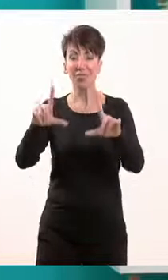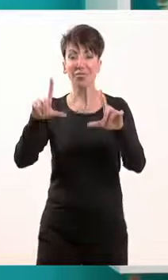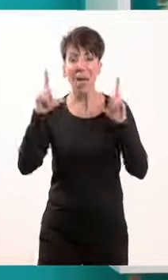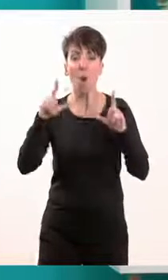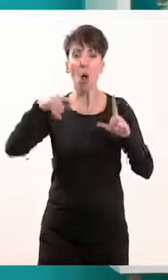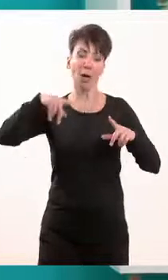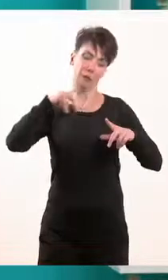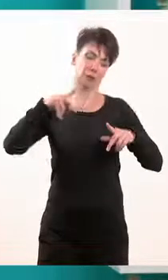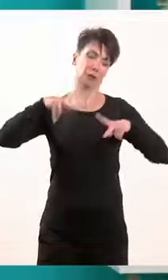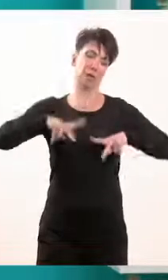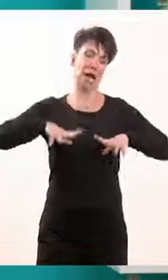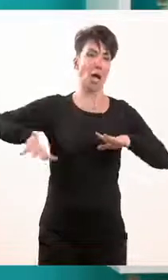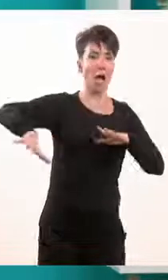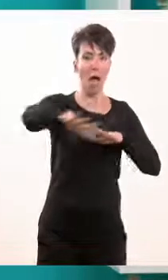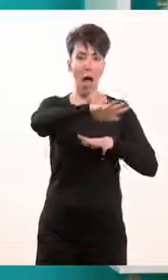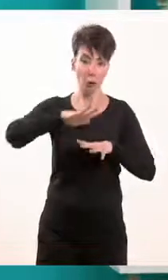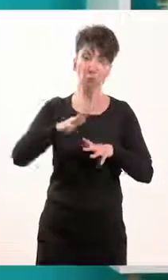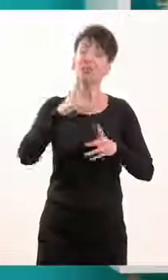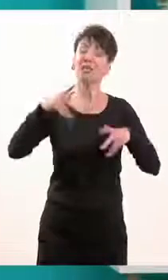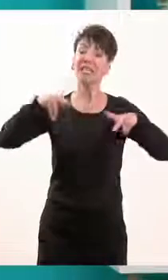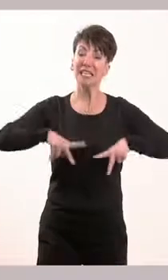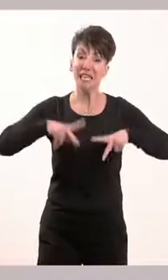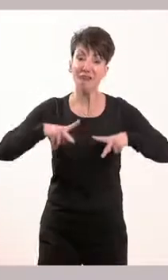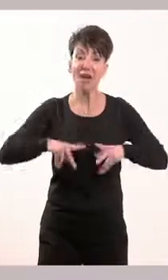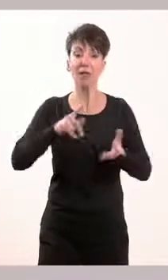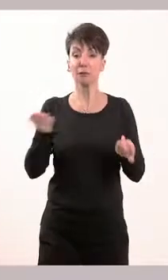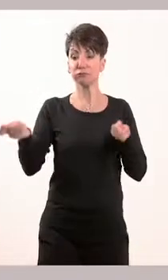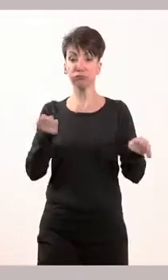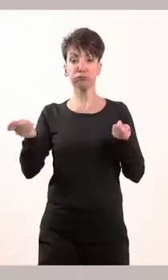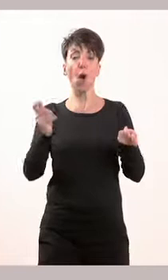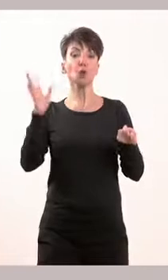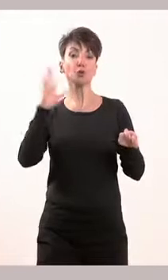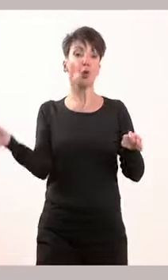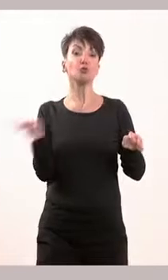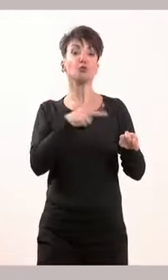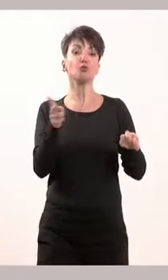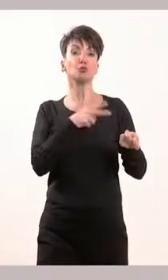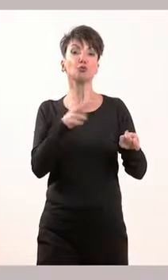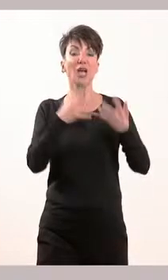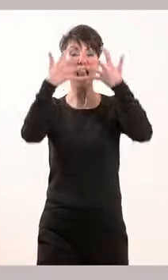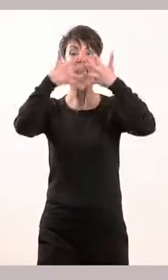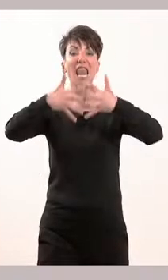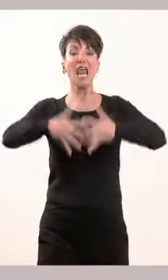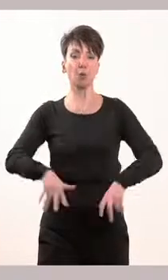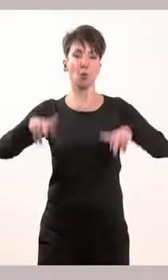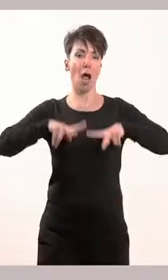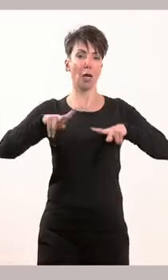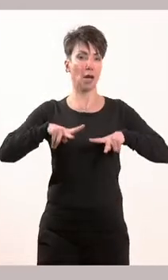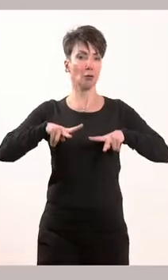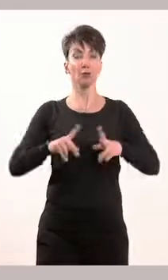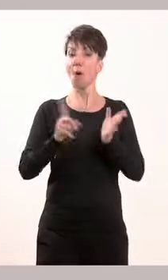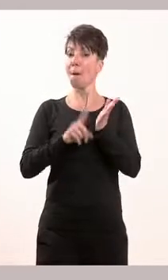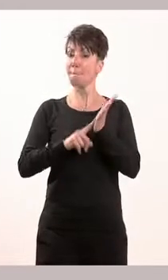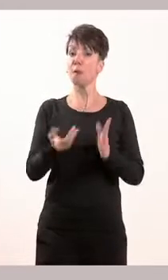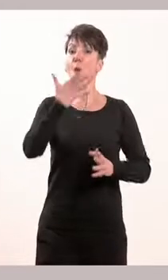πρέπει να φροντίζει για την ομαλή λειτουργία του κράτους. Για το πώς το κράτος θα λειτουργεί όσο το